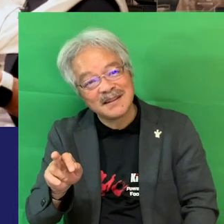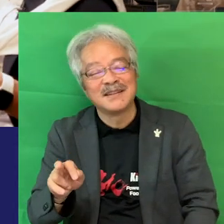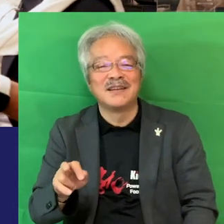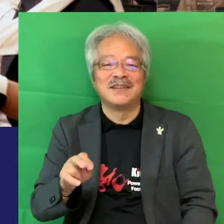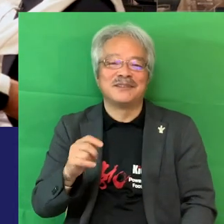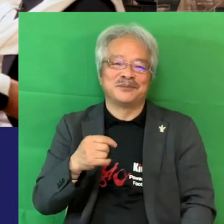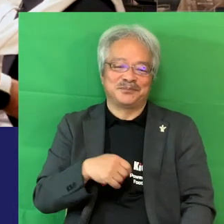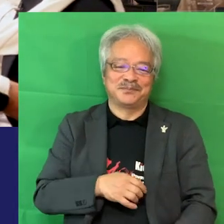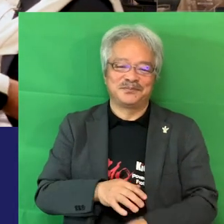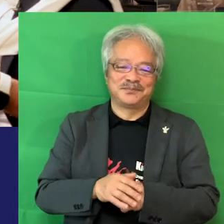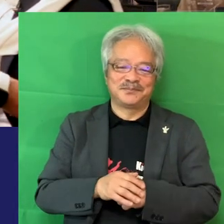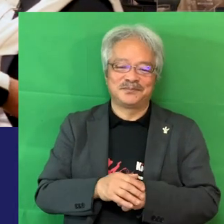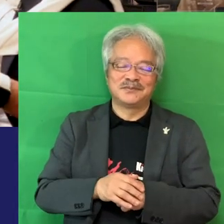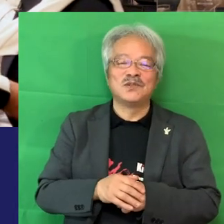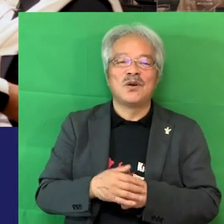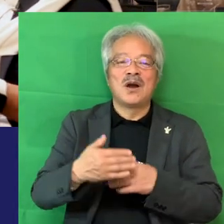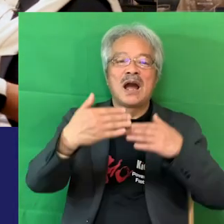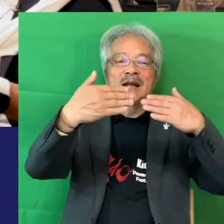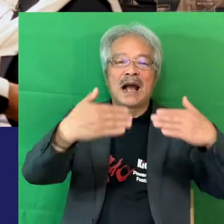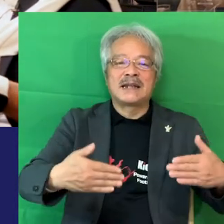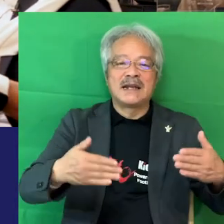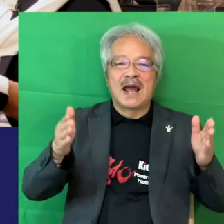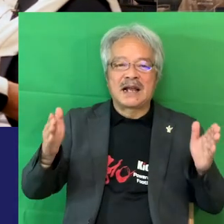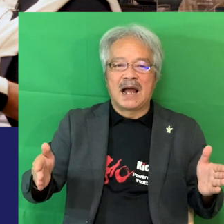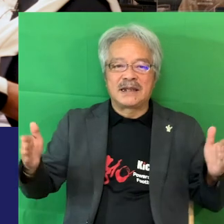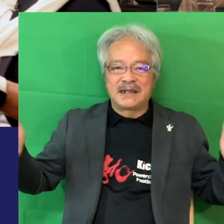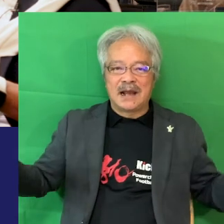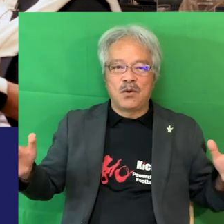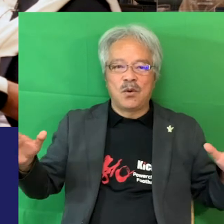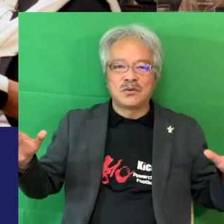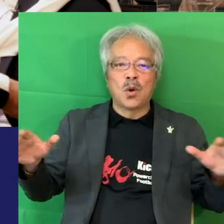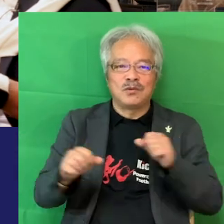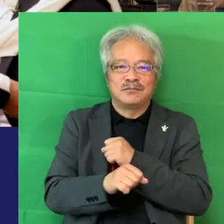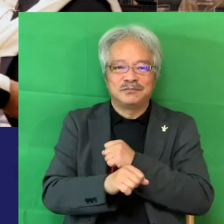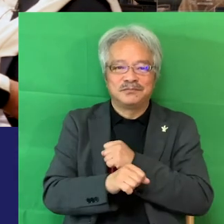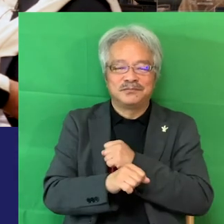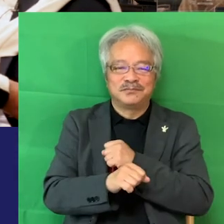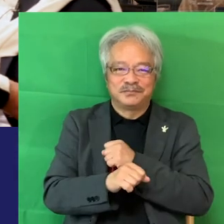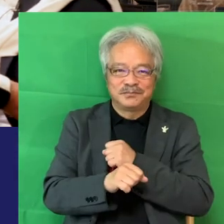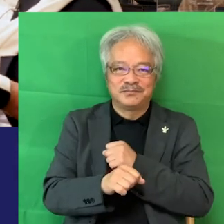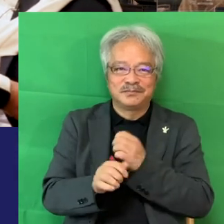その垣根を取る仕事が僕の役割かなと思ってますけどはい